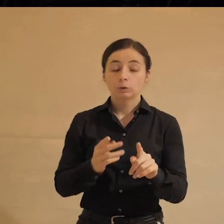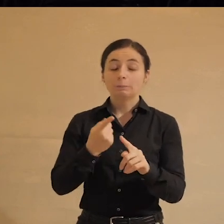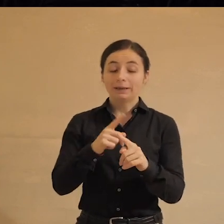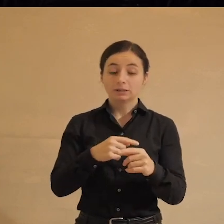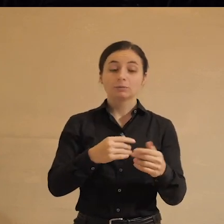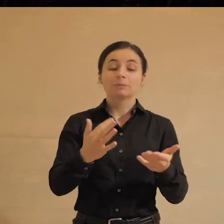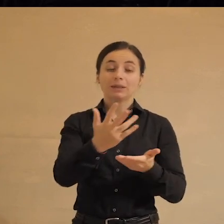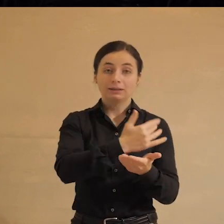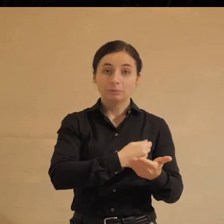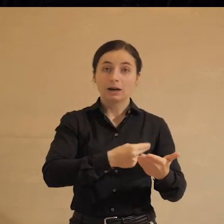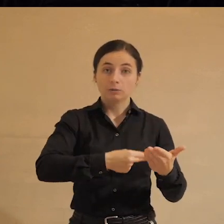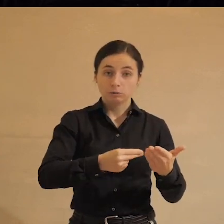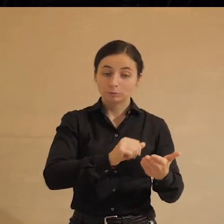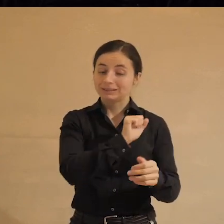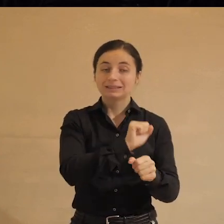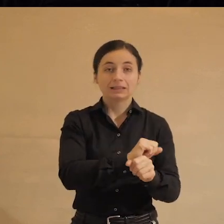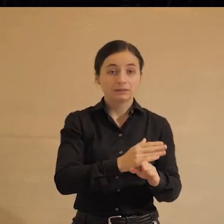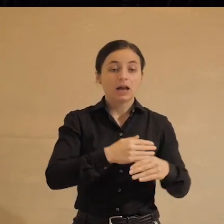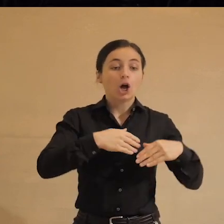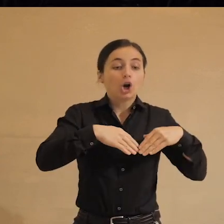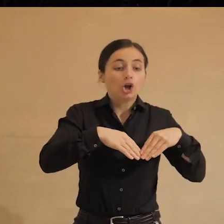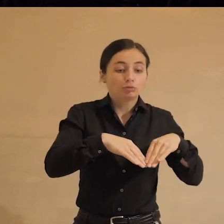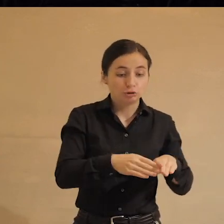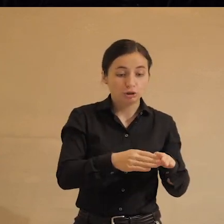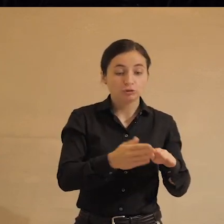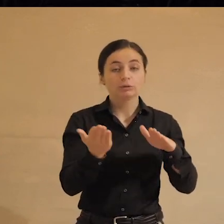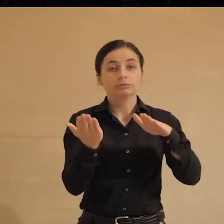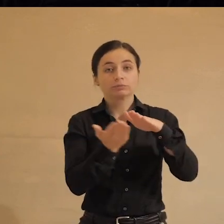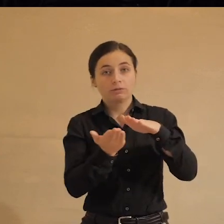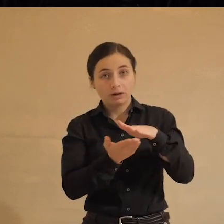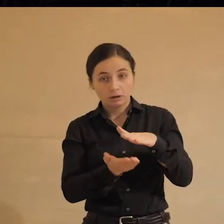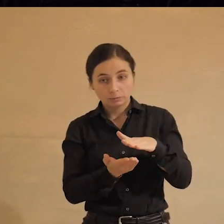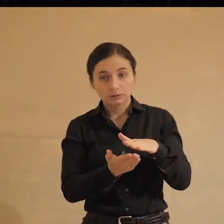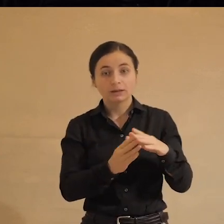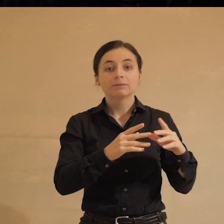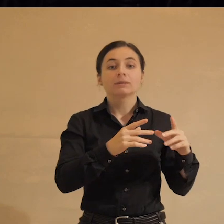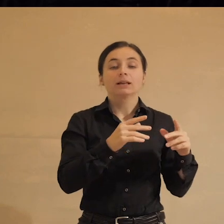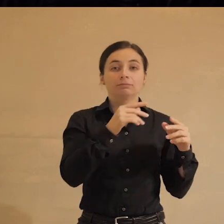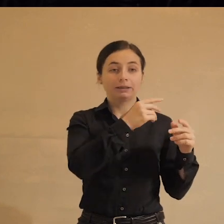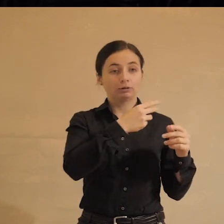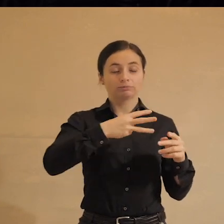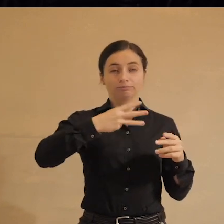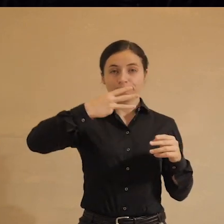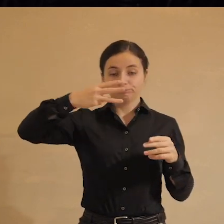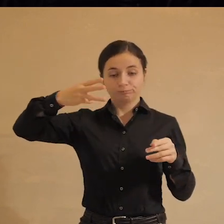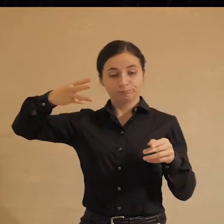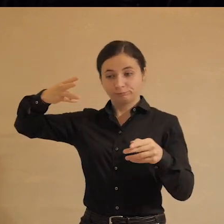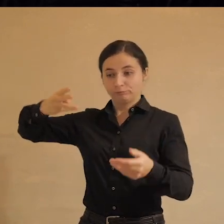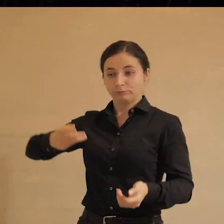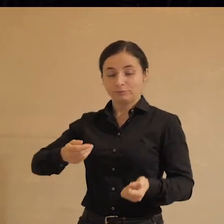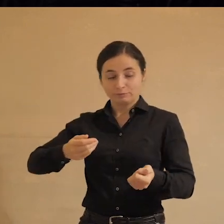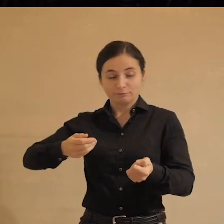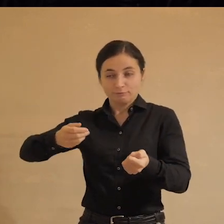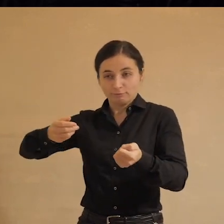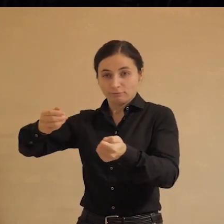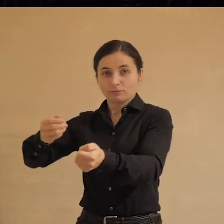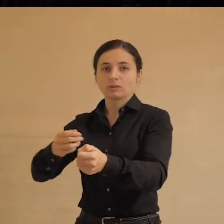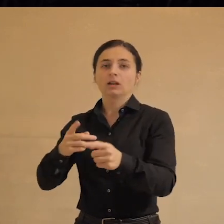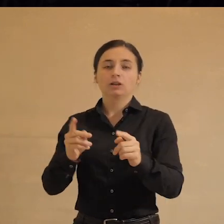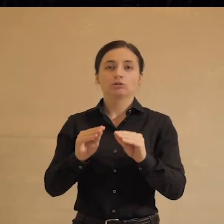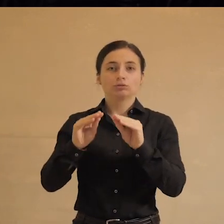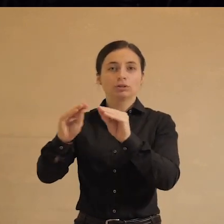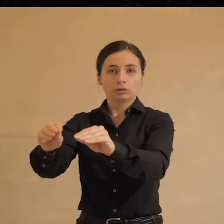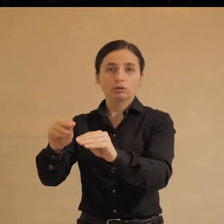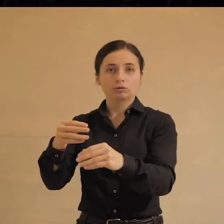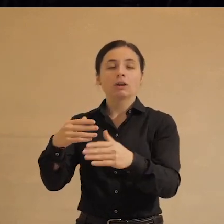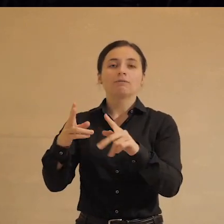набрали подписи, на этом не остановились, распечатали, положили все в коробки, засняли, как вы идете с коробками, сгибаясь под их тяжестью, как вы что-то суете